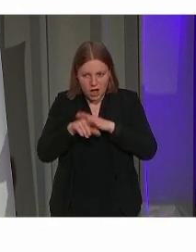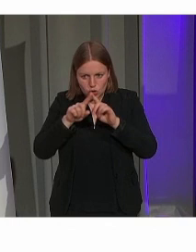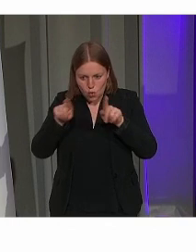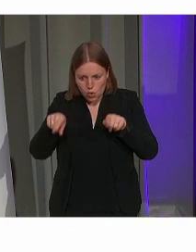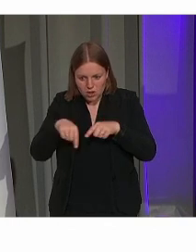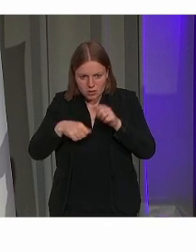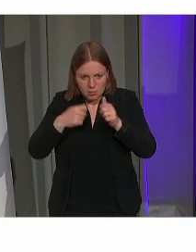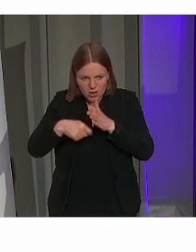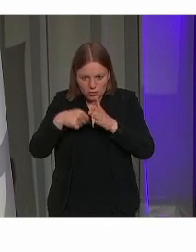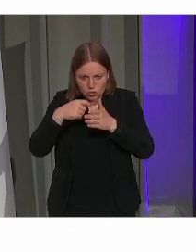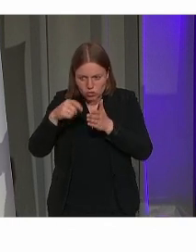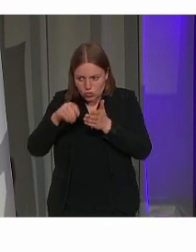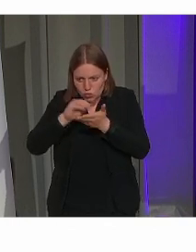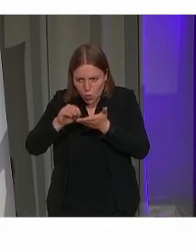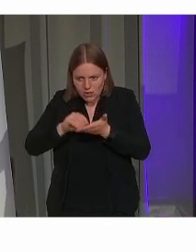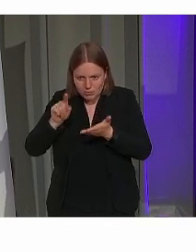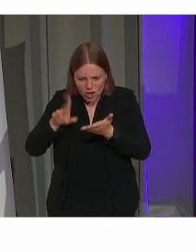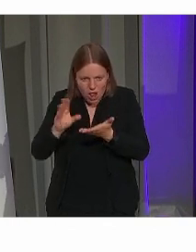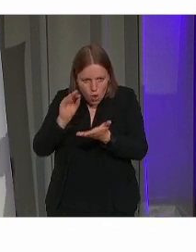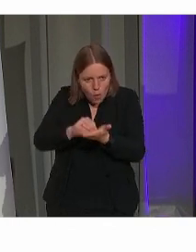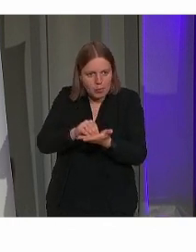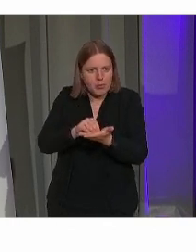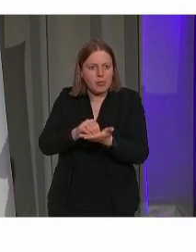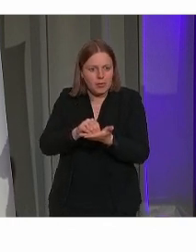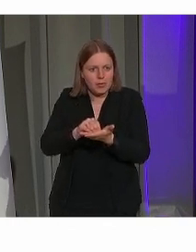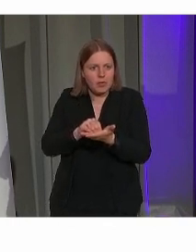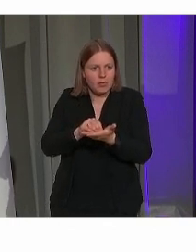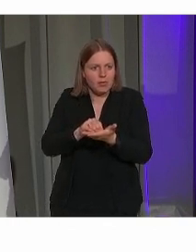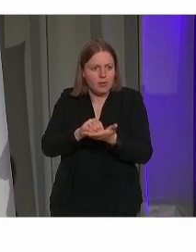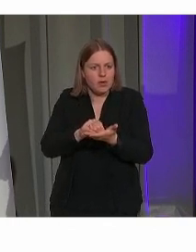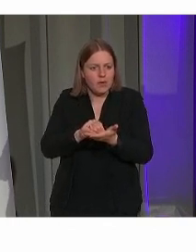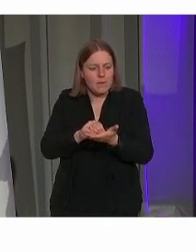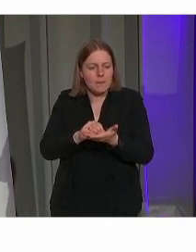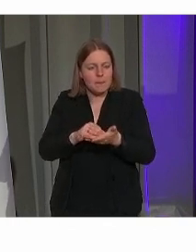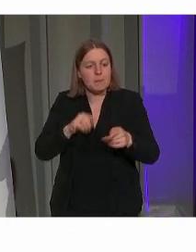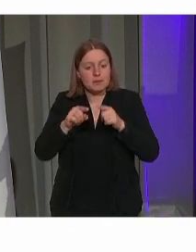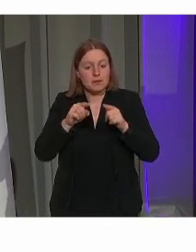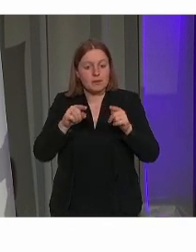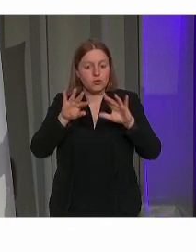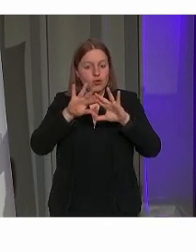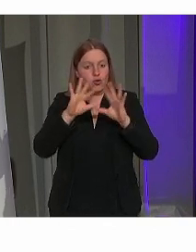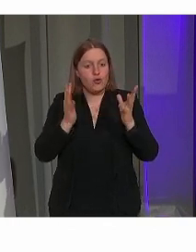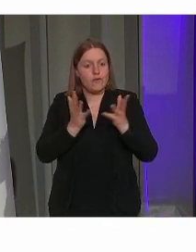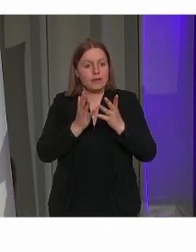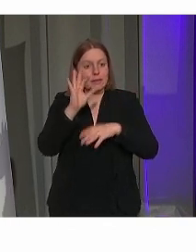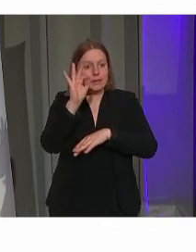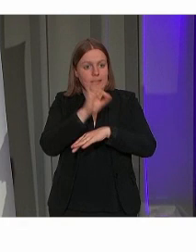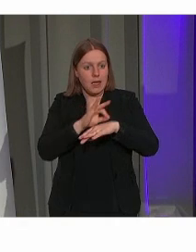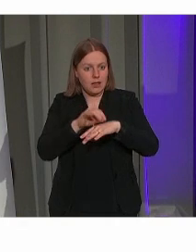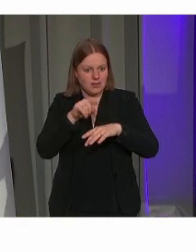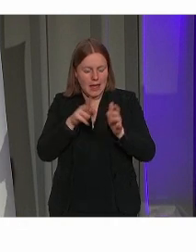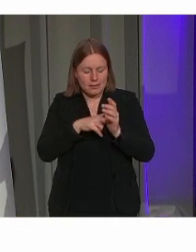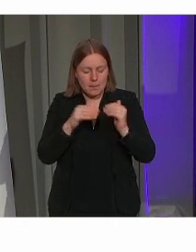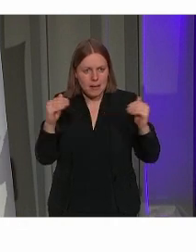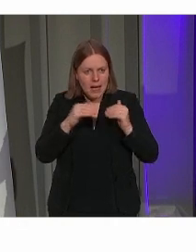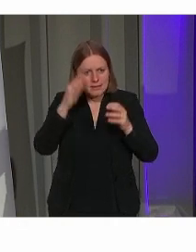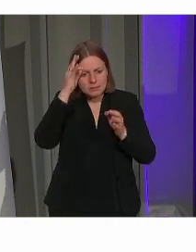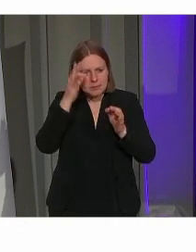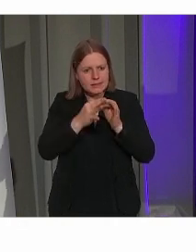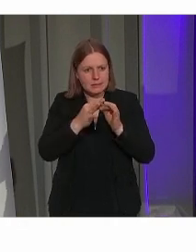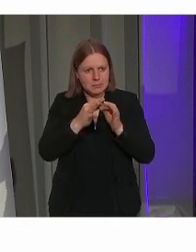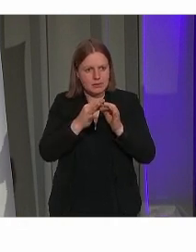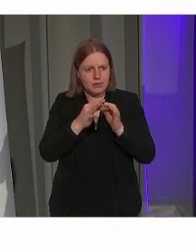projectnotas, in bestekken. Dus universal design als eigenlijk een leidend principe die